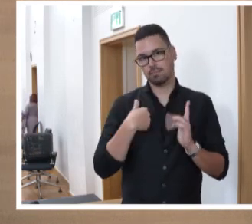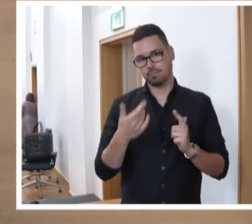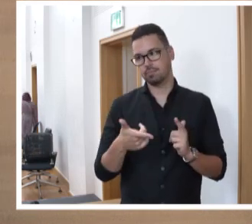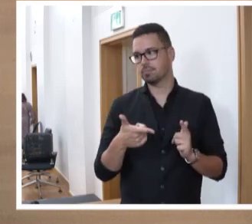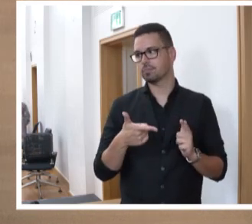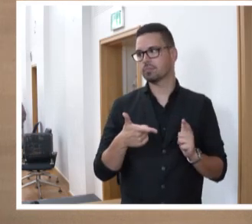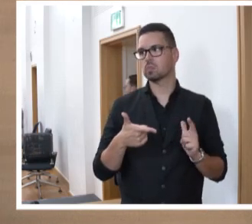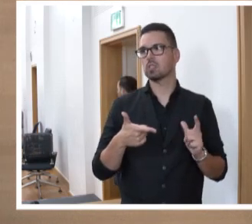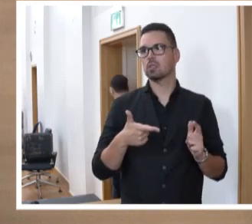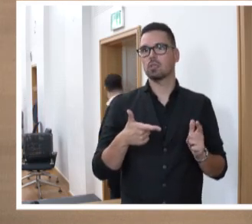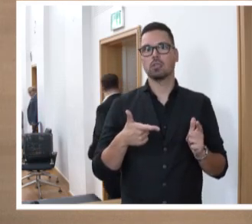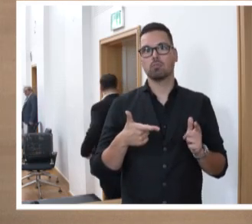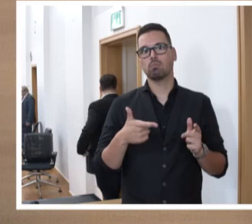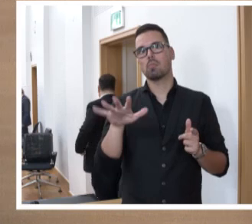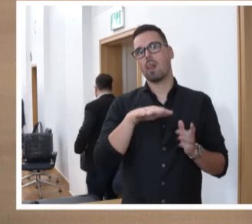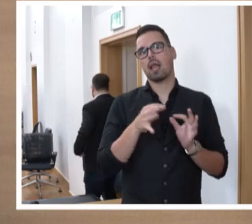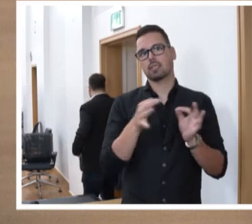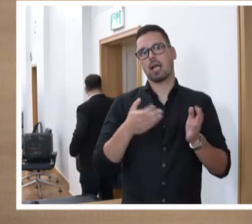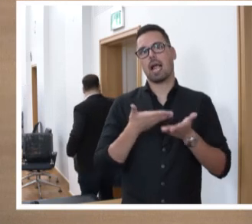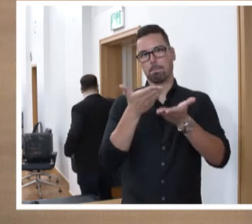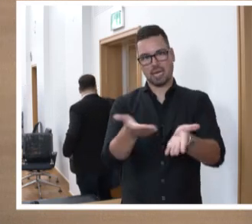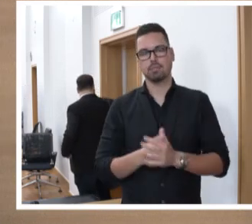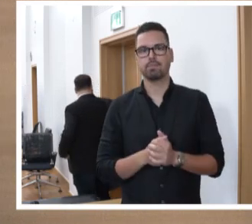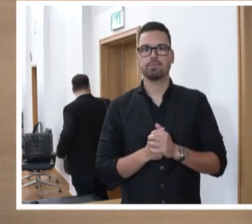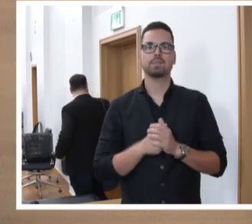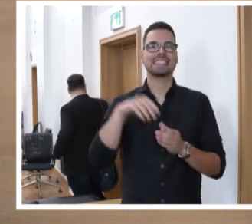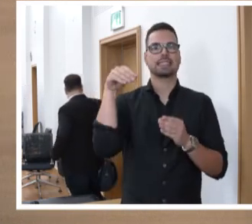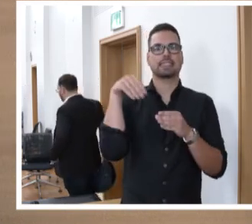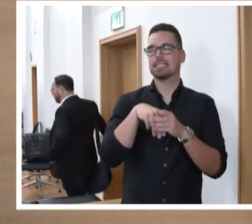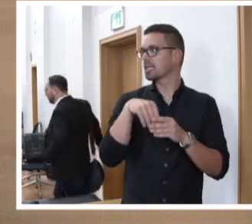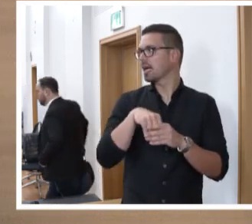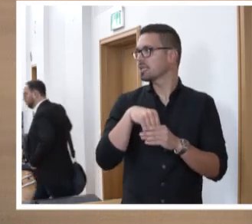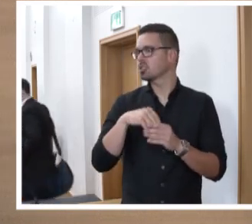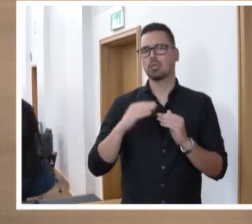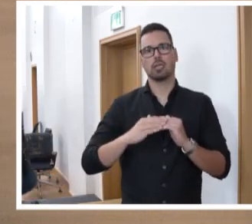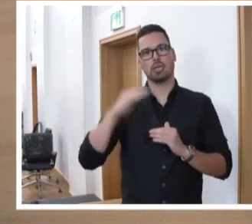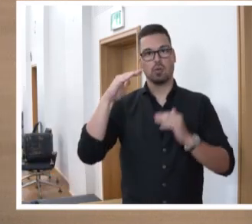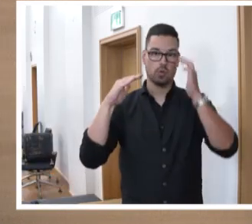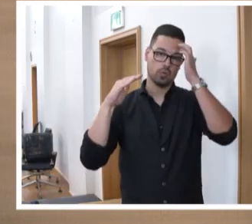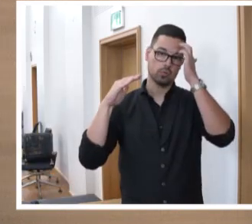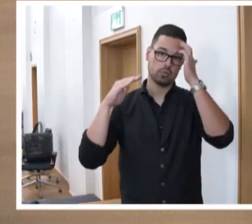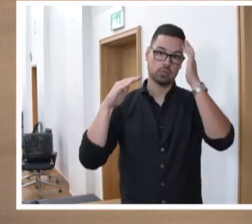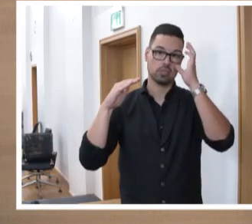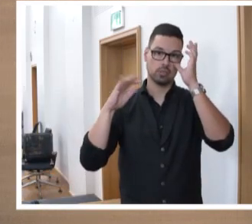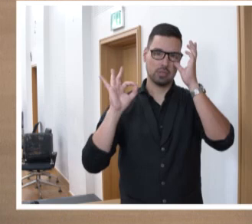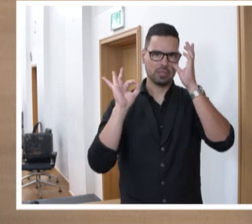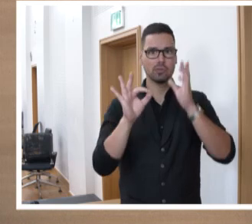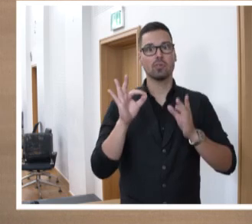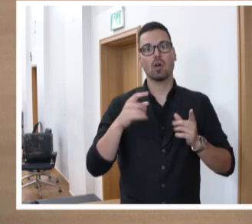gemeinsamen Gesetzentwurf in den Landtag ein. Inhaltlich geht es um die Erhöhung der Entschädigung für die Abgeordneten.